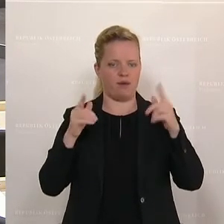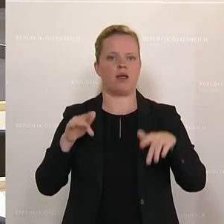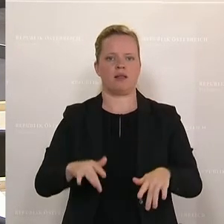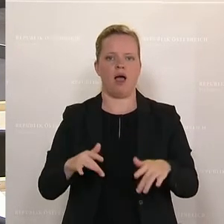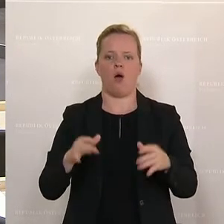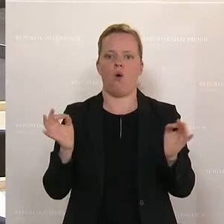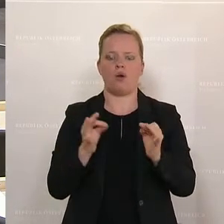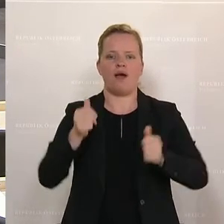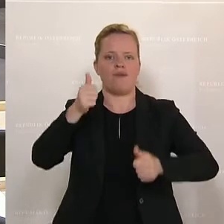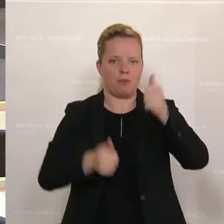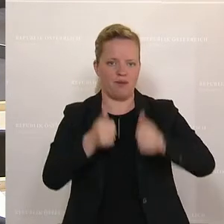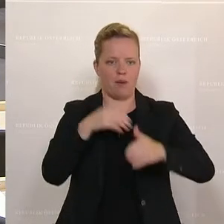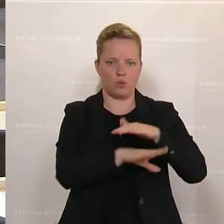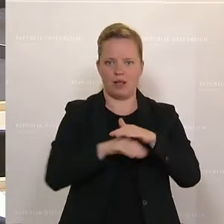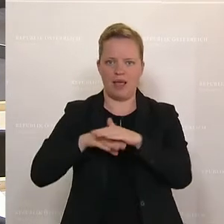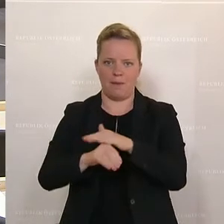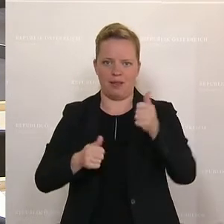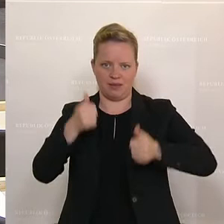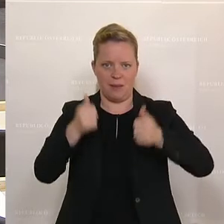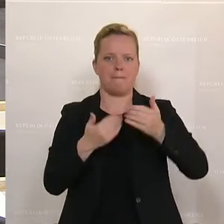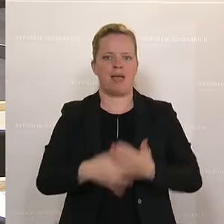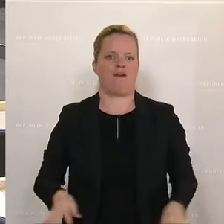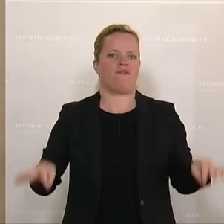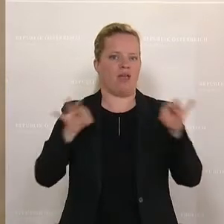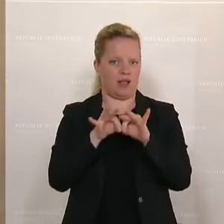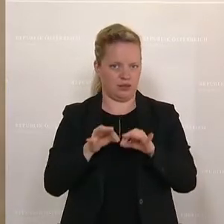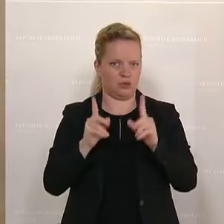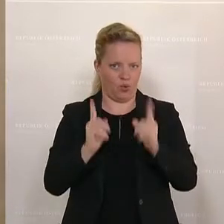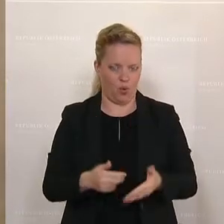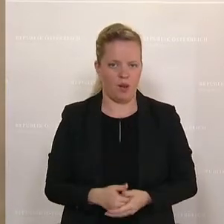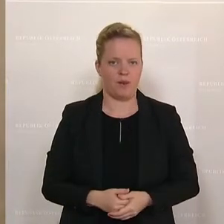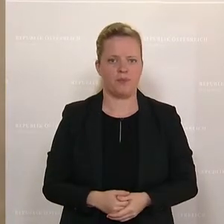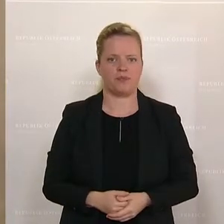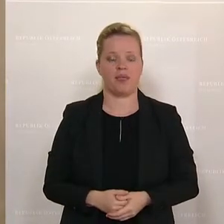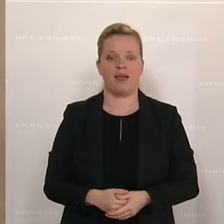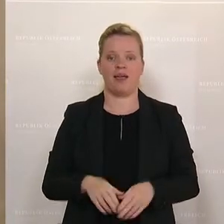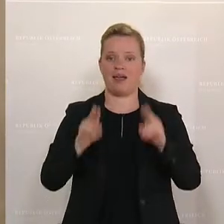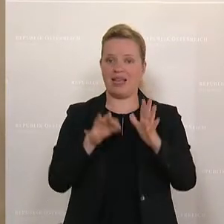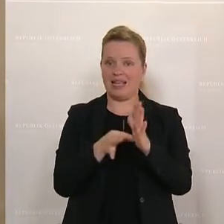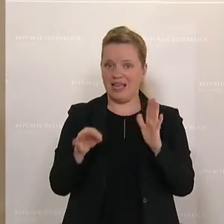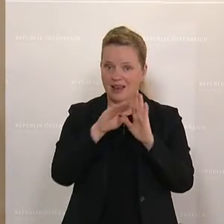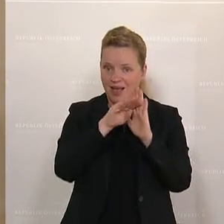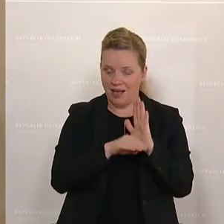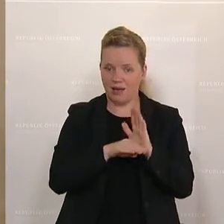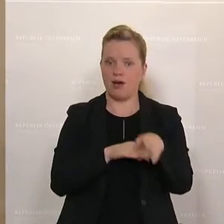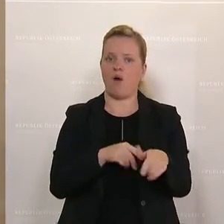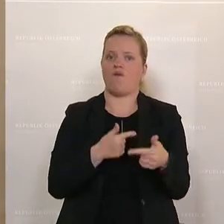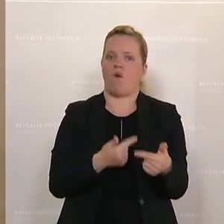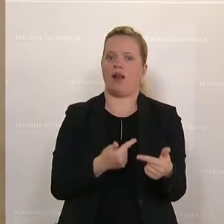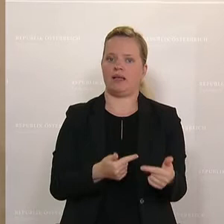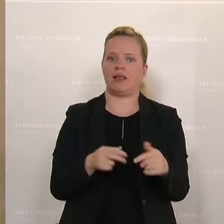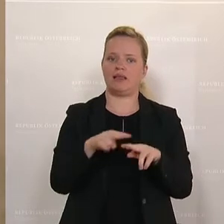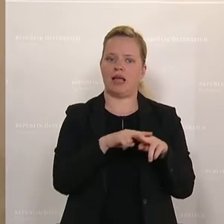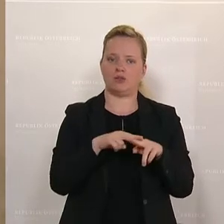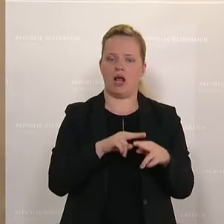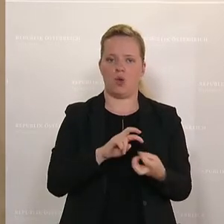Unternehmern mehr Fairness zu schaffen. Diese Richtlinie erfüllt aber in Form dieser vorliegenden nationalen